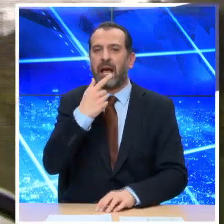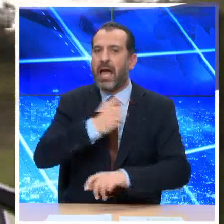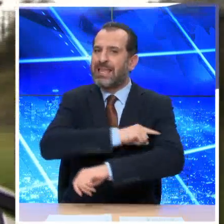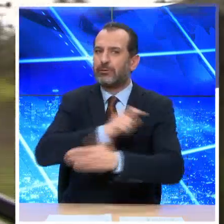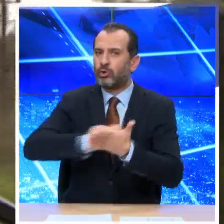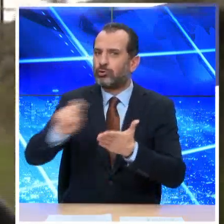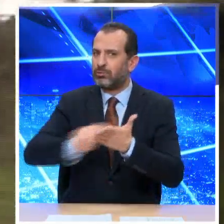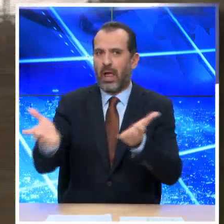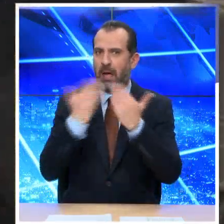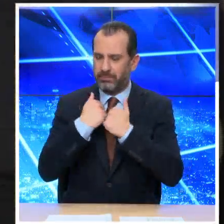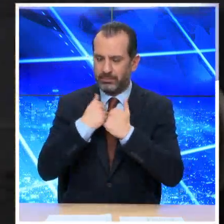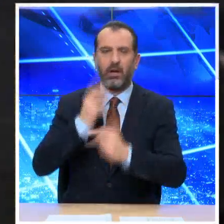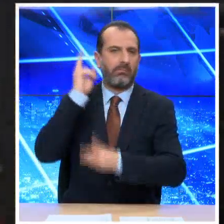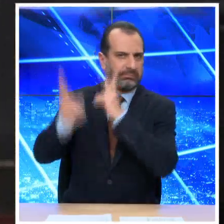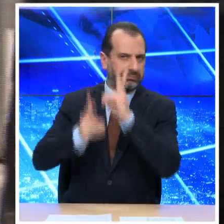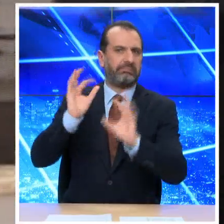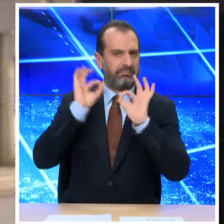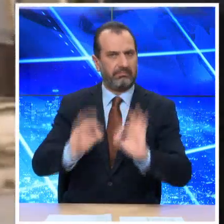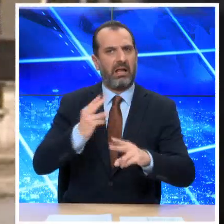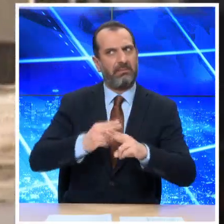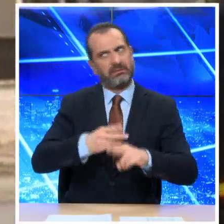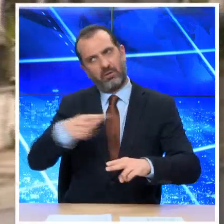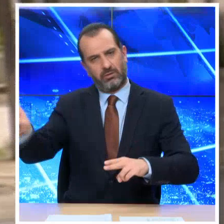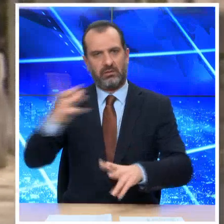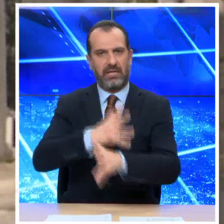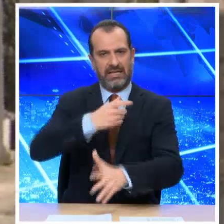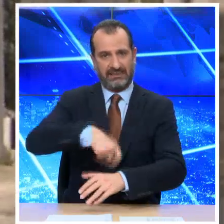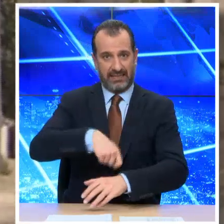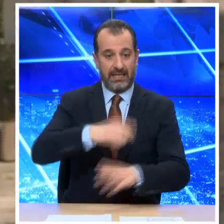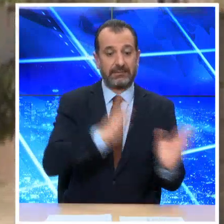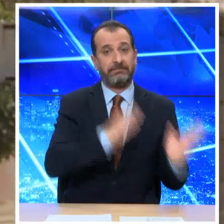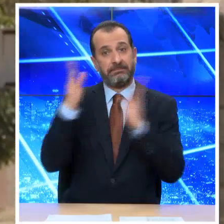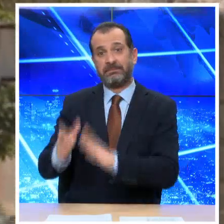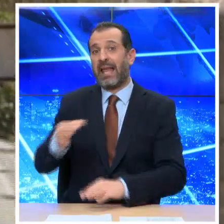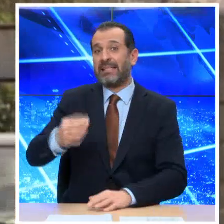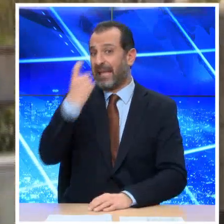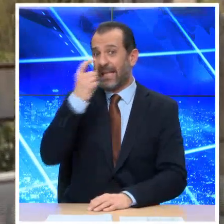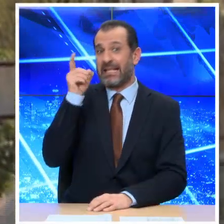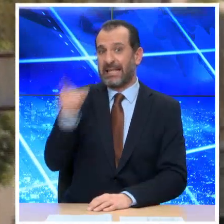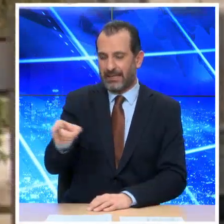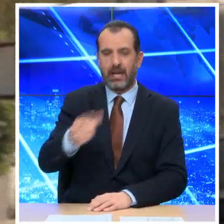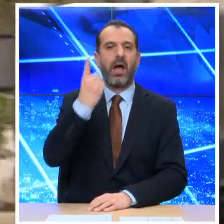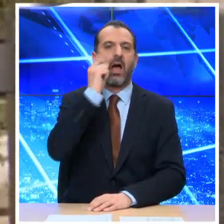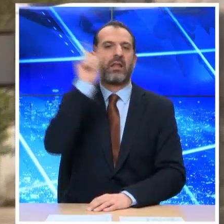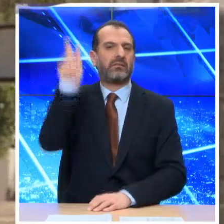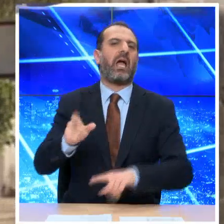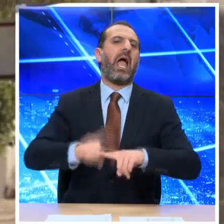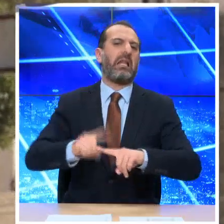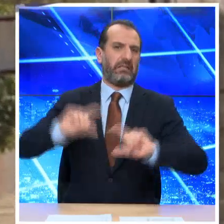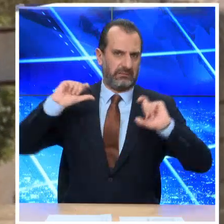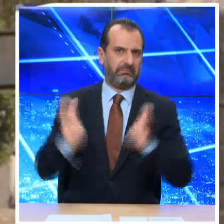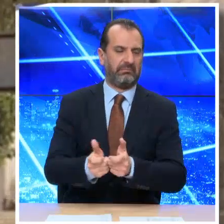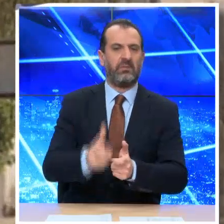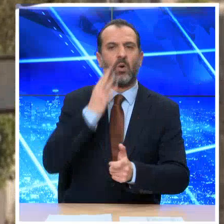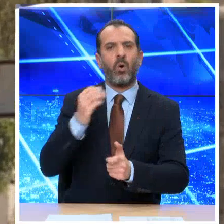βάρος του ζευγαριούς σχηματίστηκε δικογραφία. Και από το Ηράκλειο στην Κέρκυρα από ένας Έλληνας έπεσε στα χέρια των αστυνομικών, καθώς